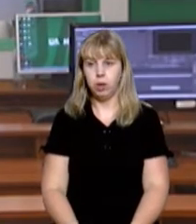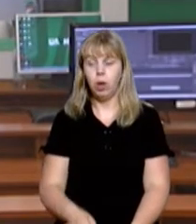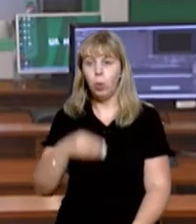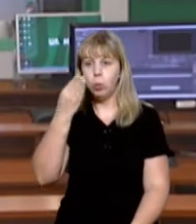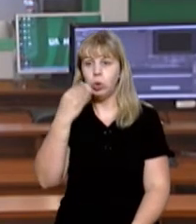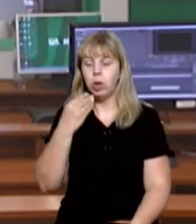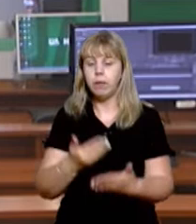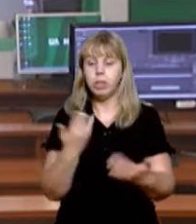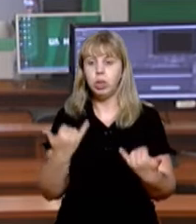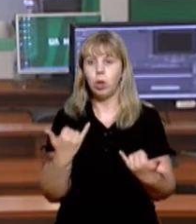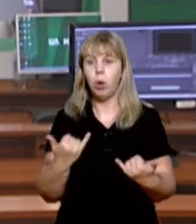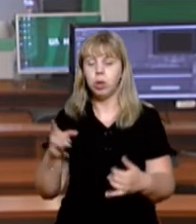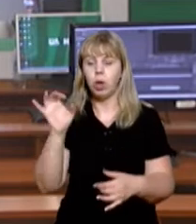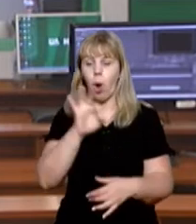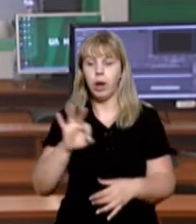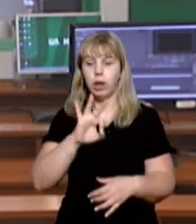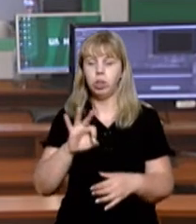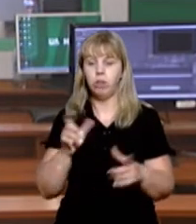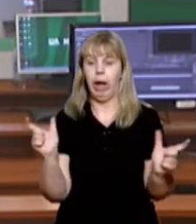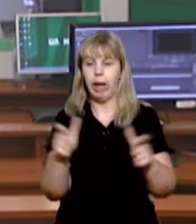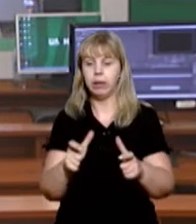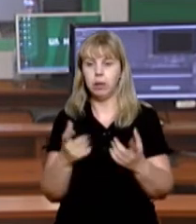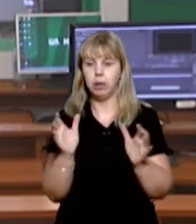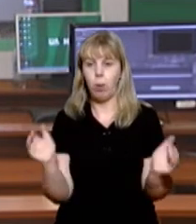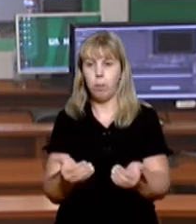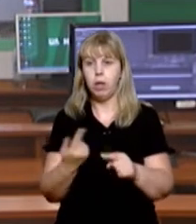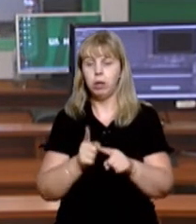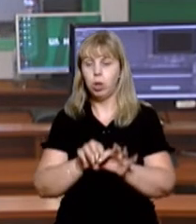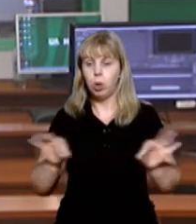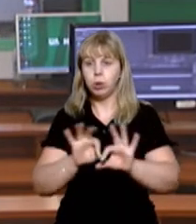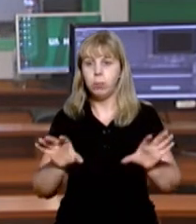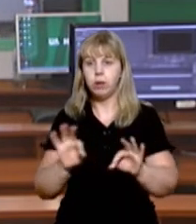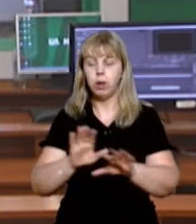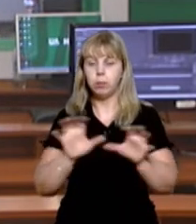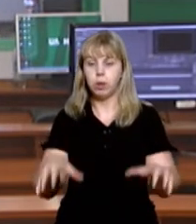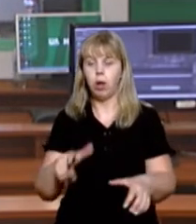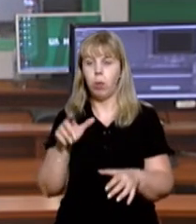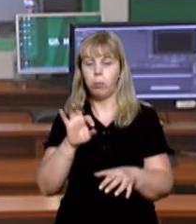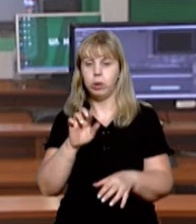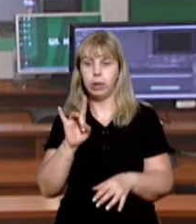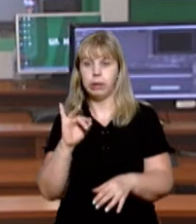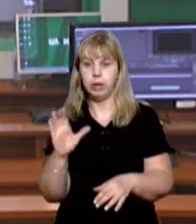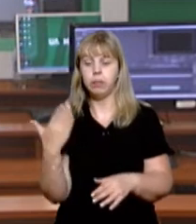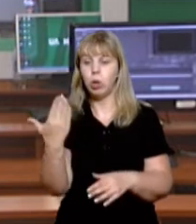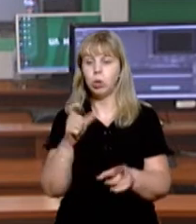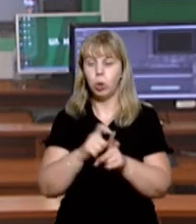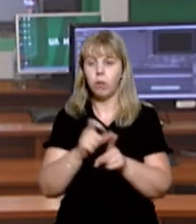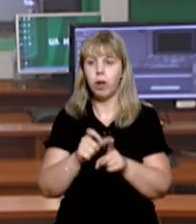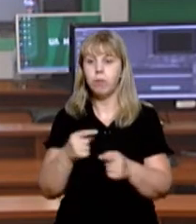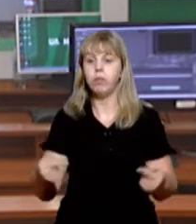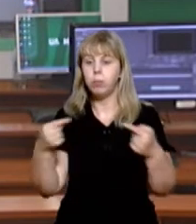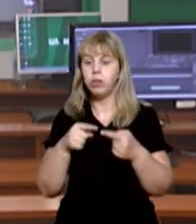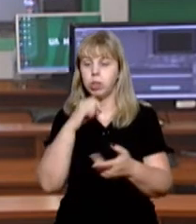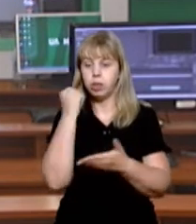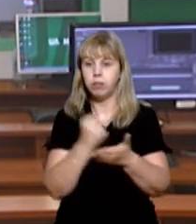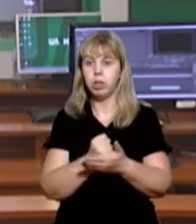Ужгород відсьогодні в помаранчевій зоні карантинних обмажень. Про це розповів міський голова Богдан Андрієв. За його словами, відповідно